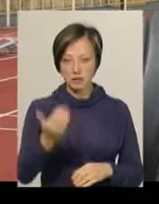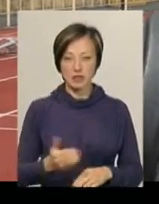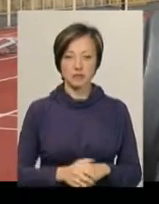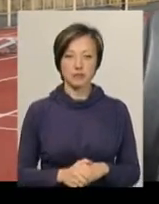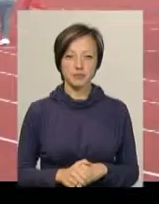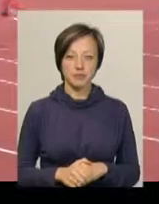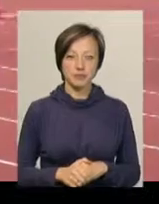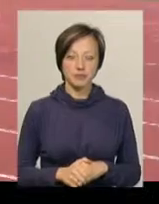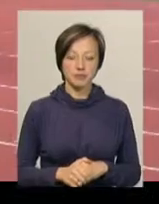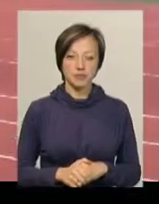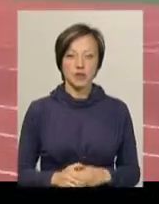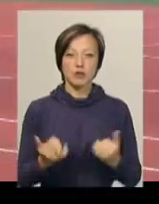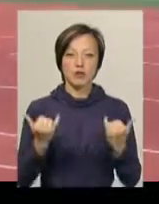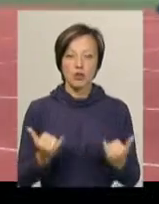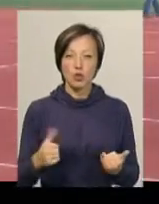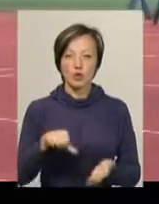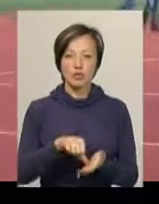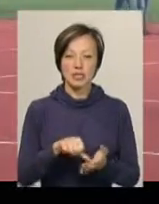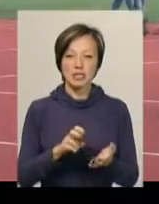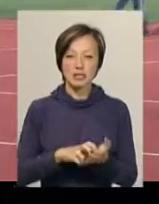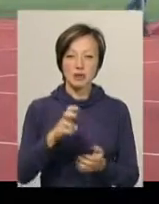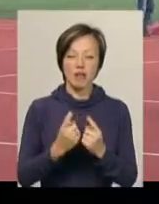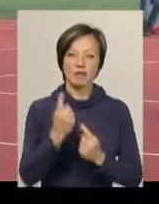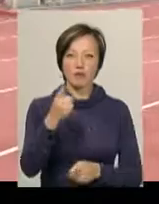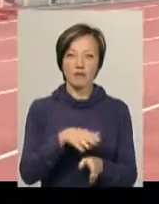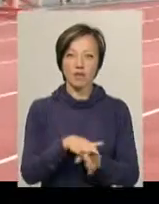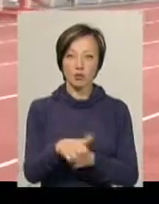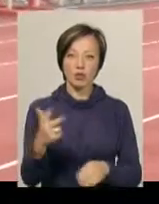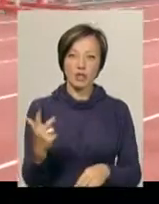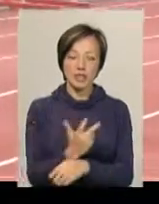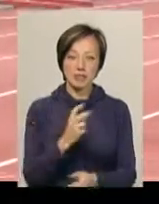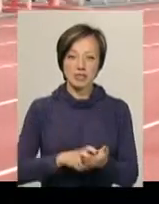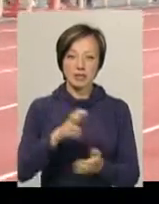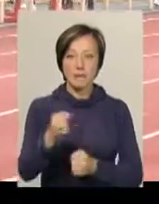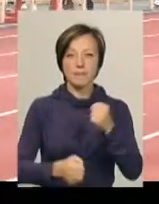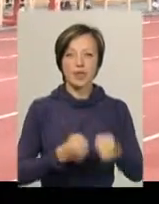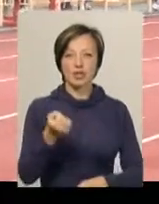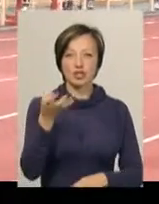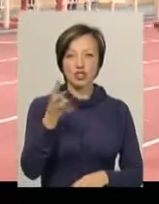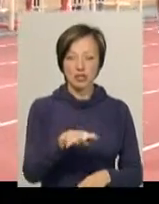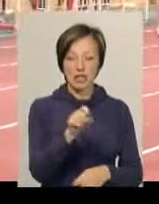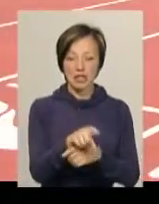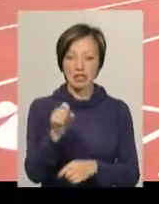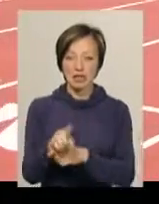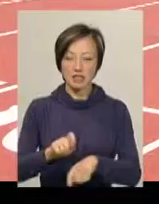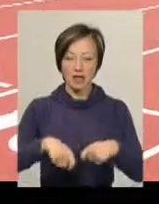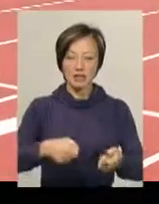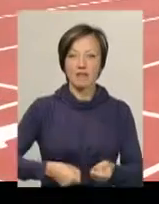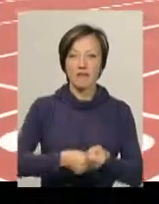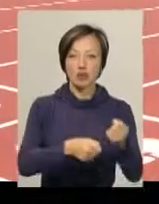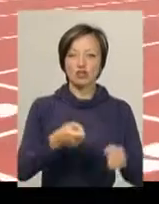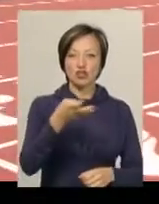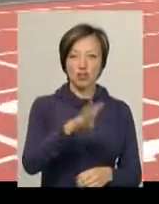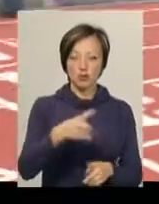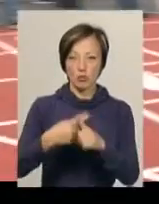загальної спортакиади. Сьогодні учасники стрибали в висоту, виконували потрійні стрибки, бігали чотири дистанції та естафету чотири по 100